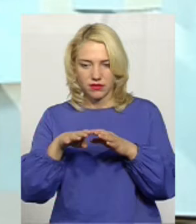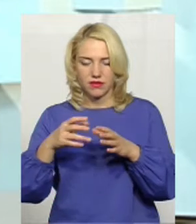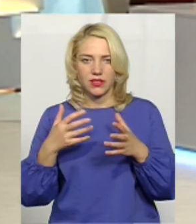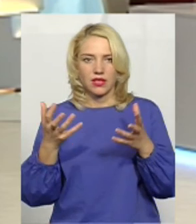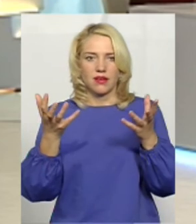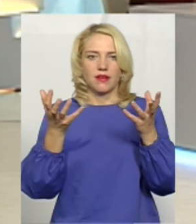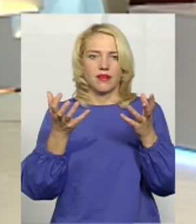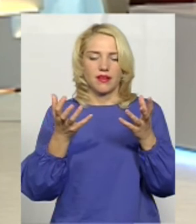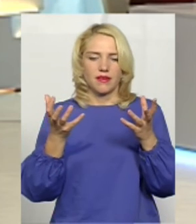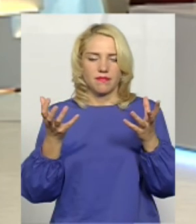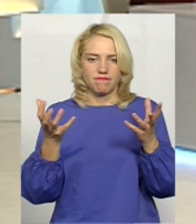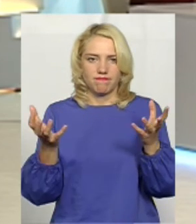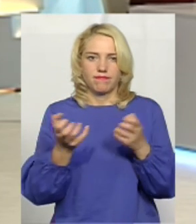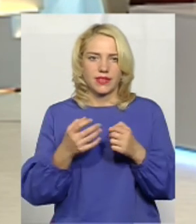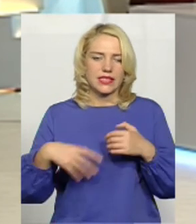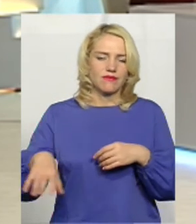звернення наших пацієнтів.